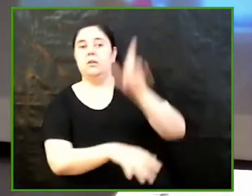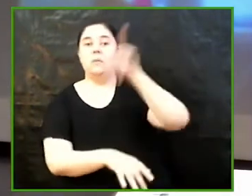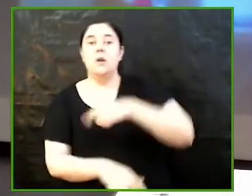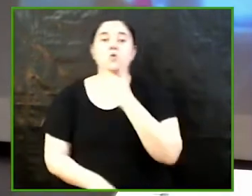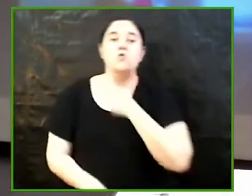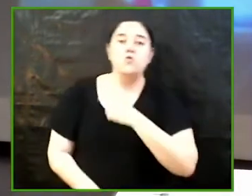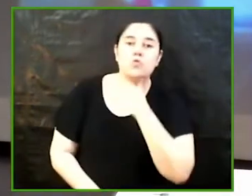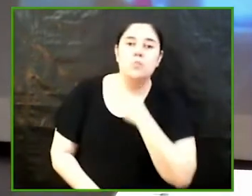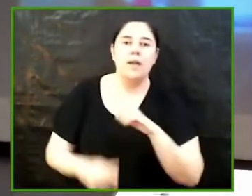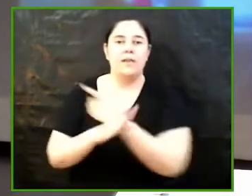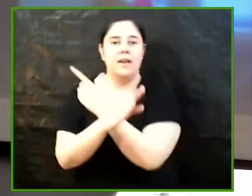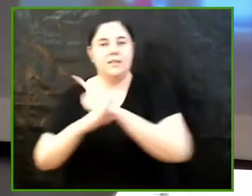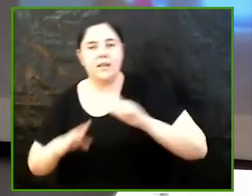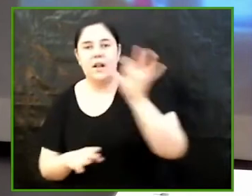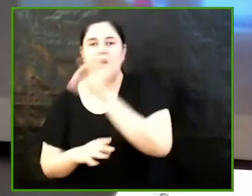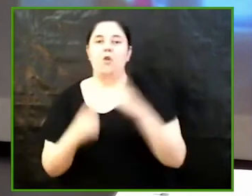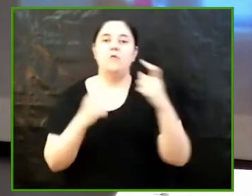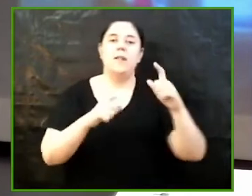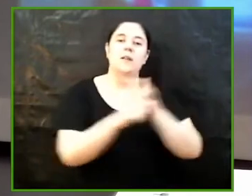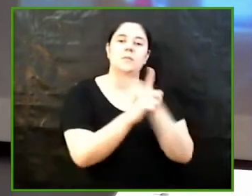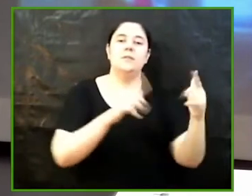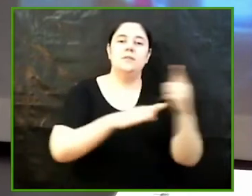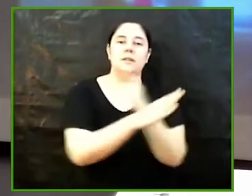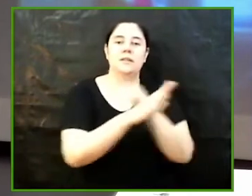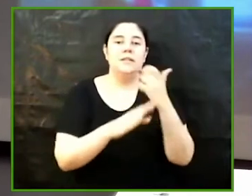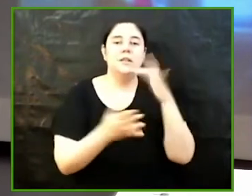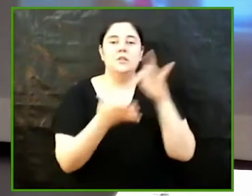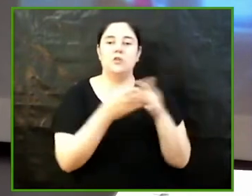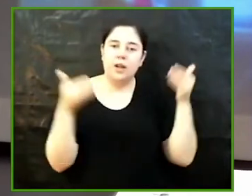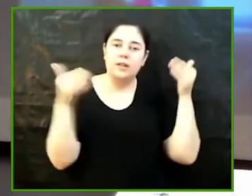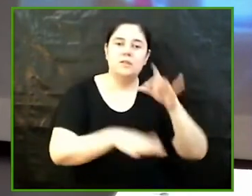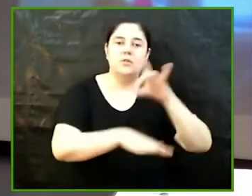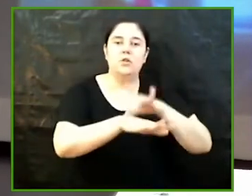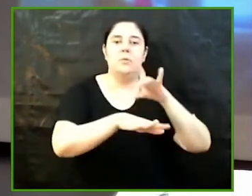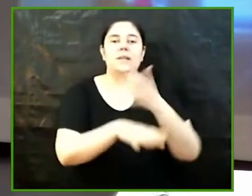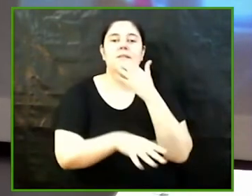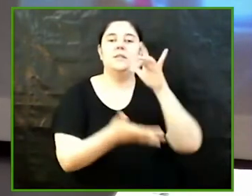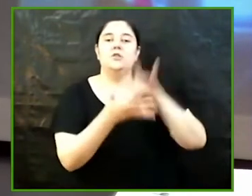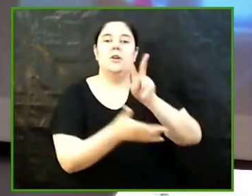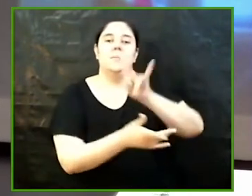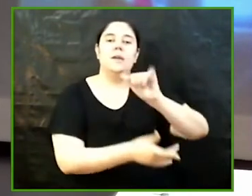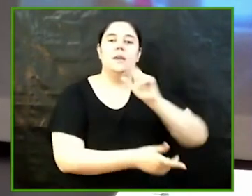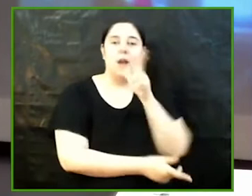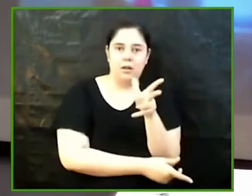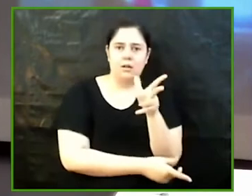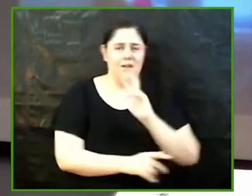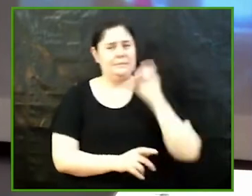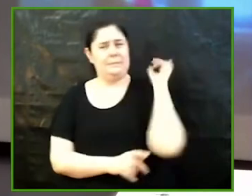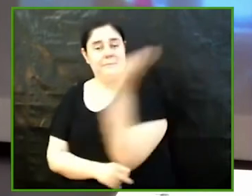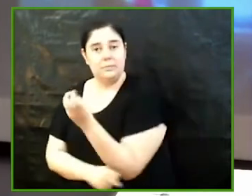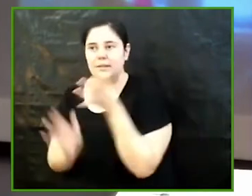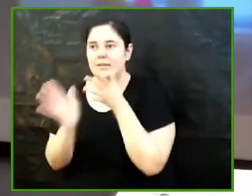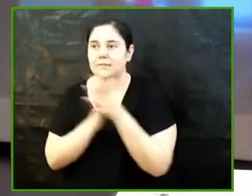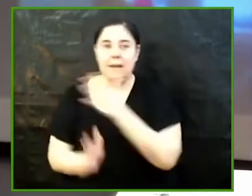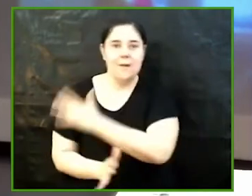o la falta de perspectiva de gènere pel que fa a l'atenció mèdica a les persones amb VIH. Per tant, ha estat un plaer i una tasca